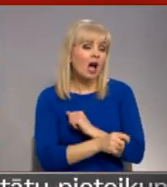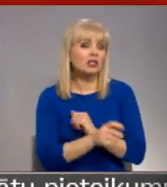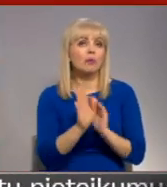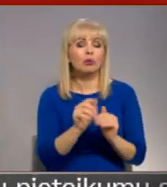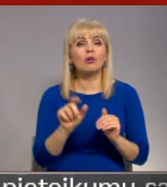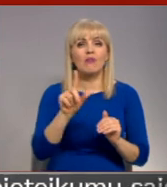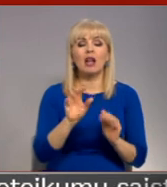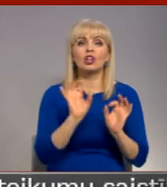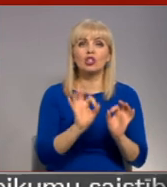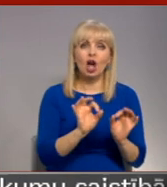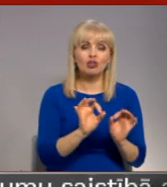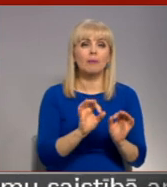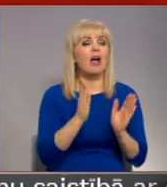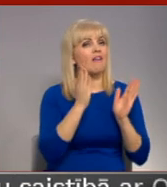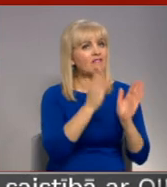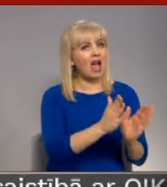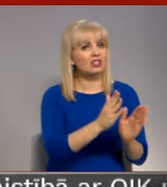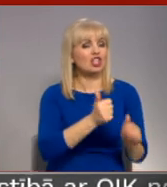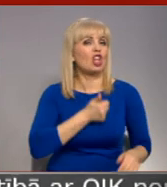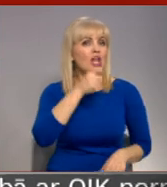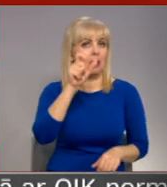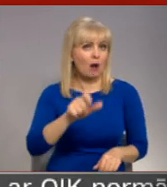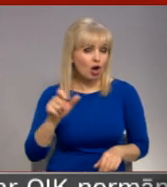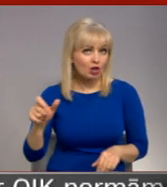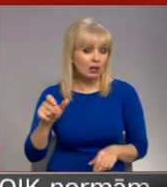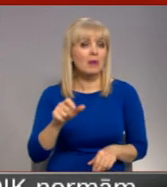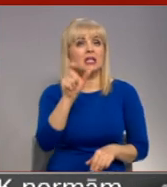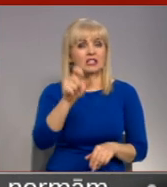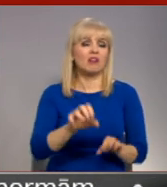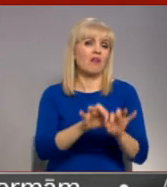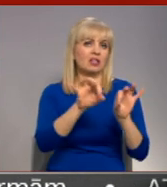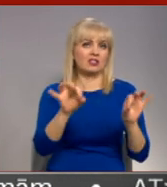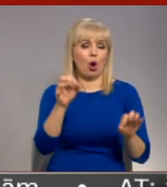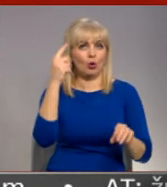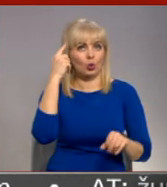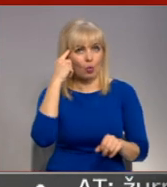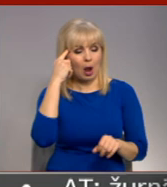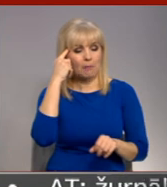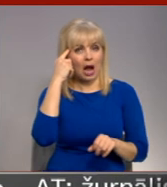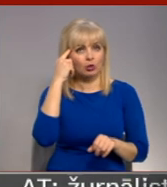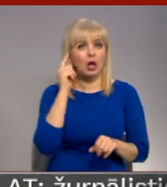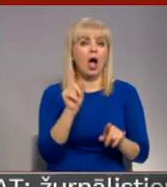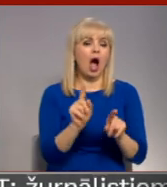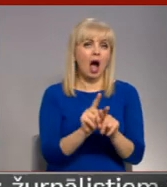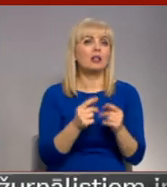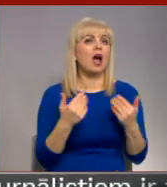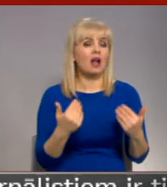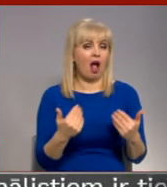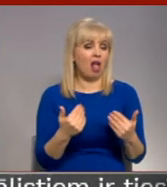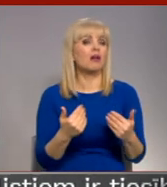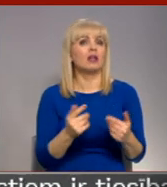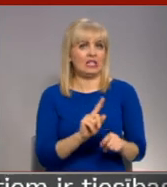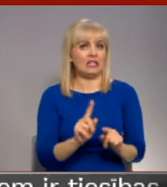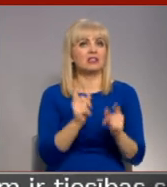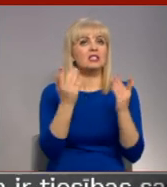vairāk vērstas tieši uz īpašniekiem, tad cilvēki sāktu domāt un zinātu arī reālas sekas, ka